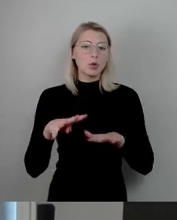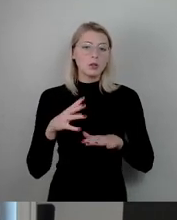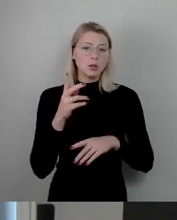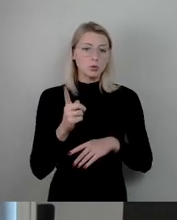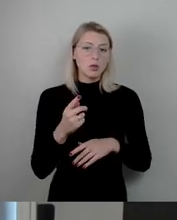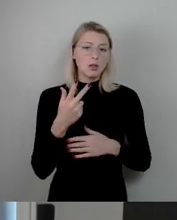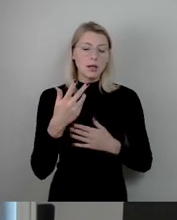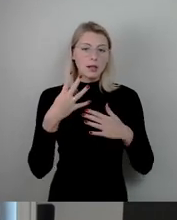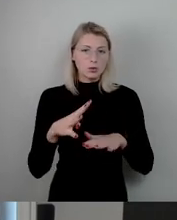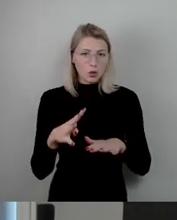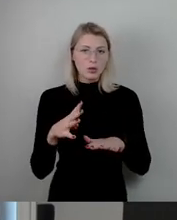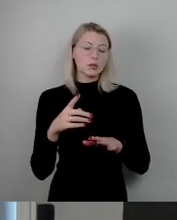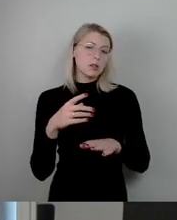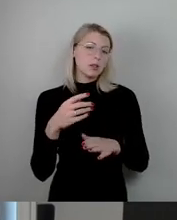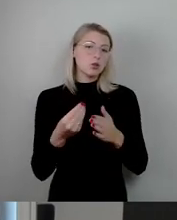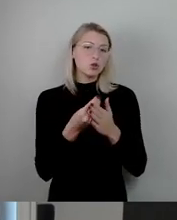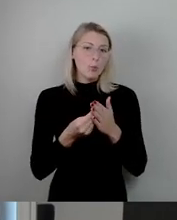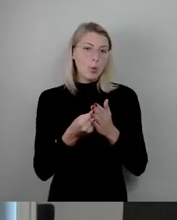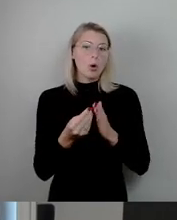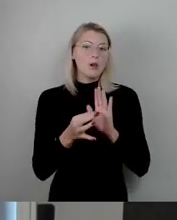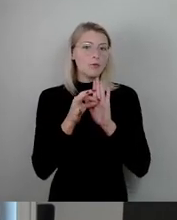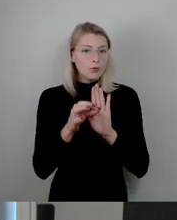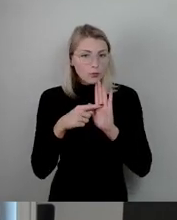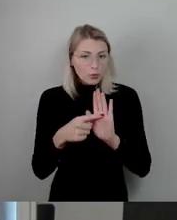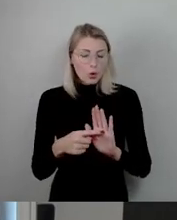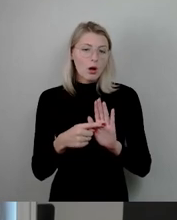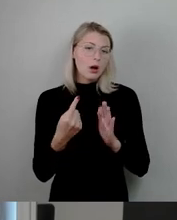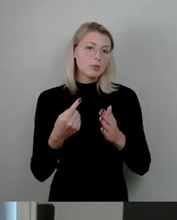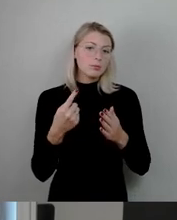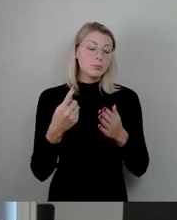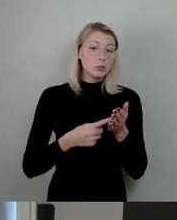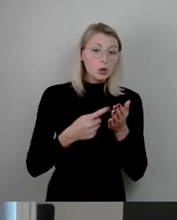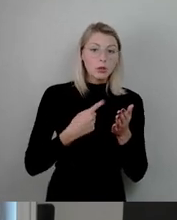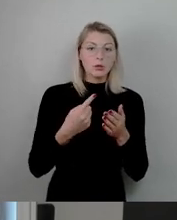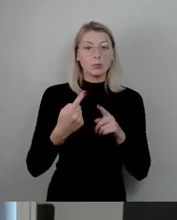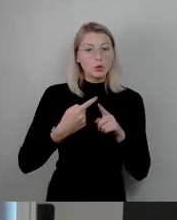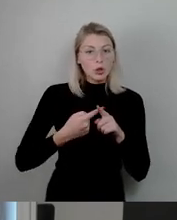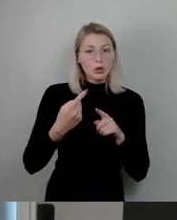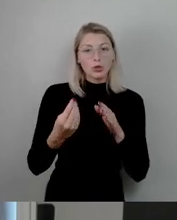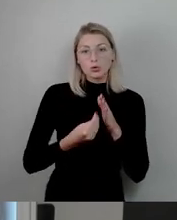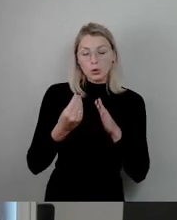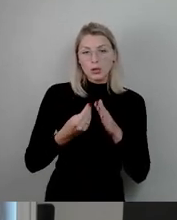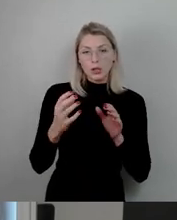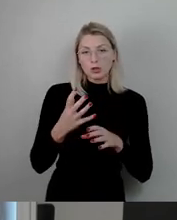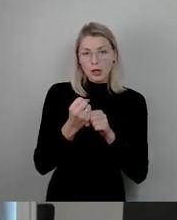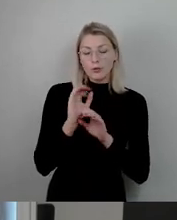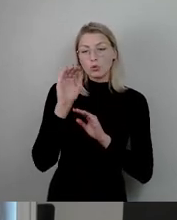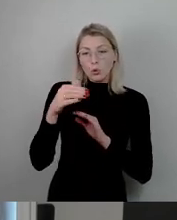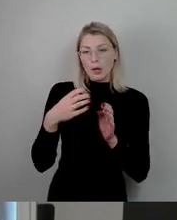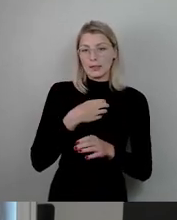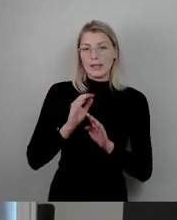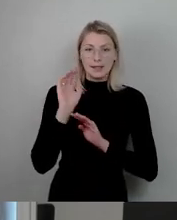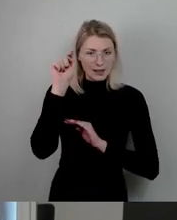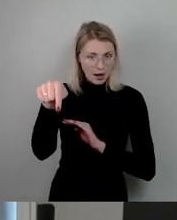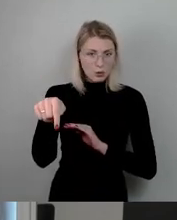Wertschätzung für herausragendes künstlerisches Schaffen über die Stadtgrenzen Dresdens hinaus. Sie fördern die